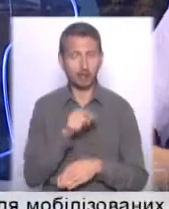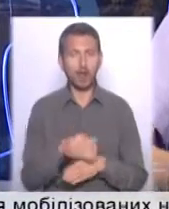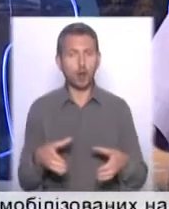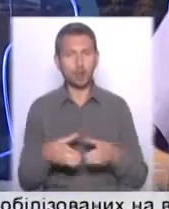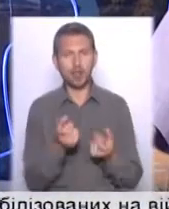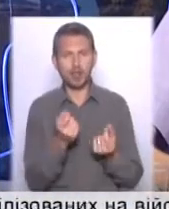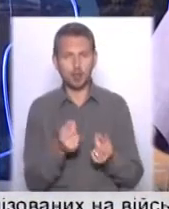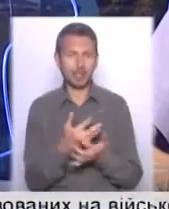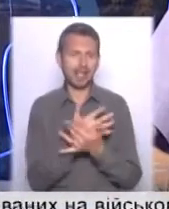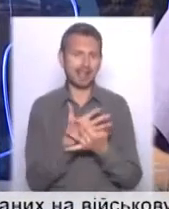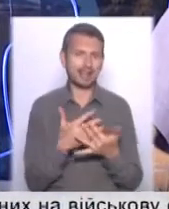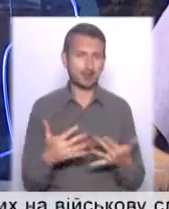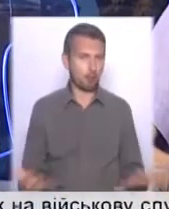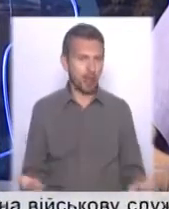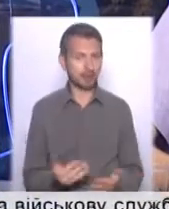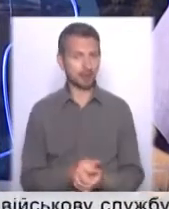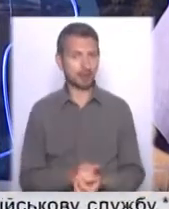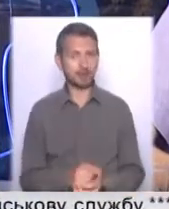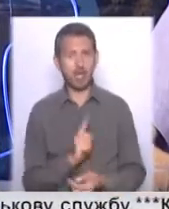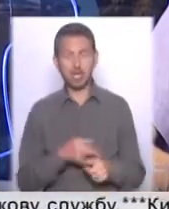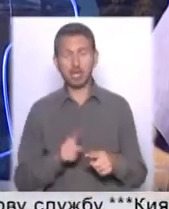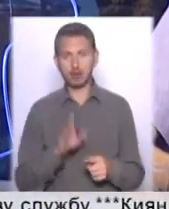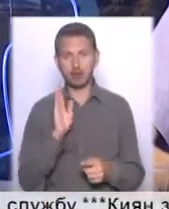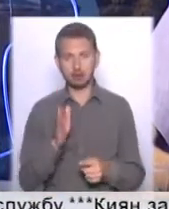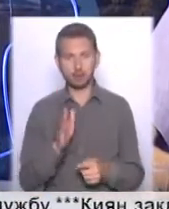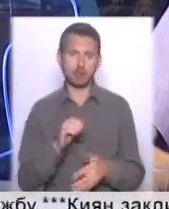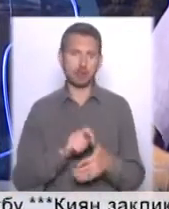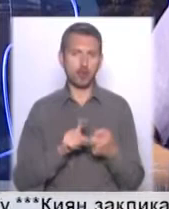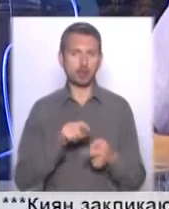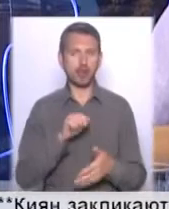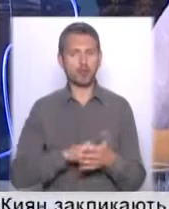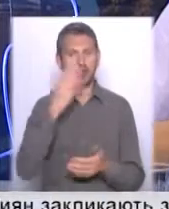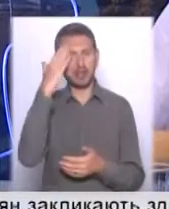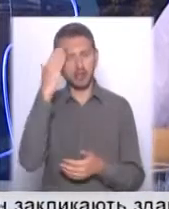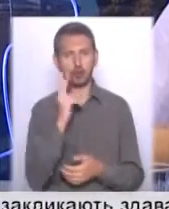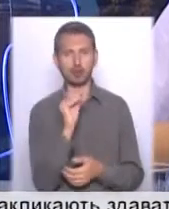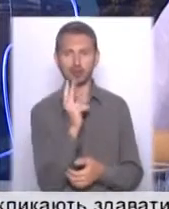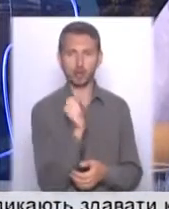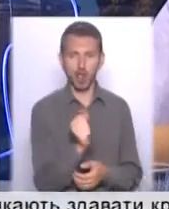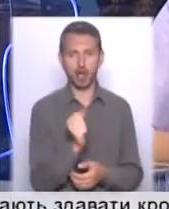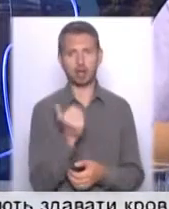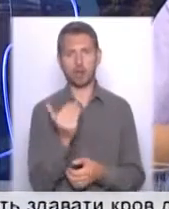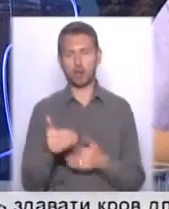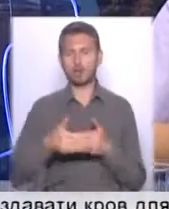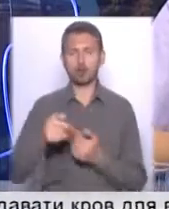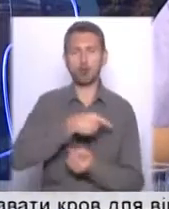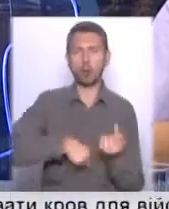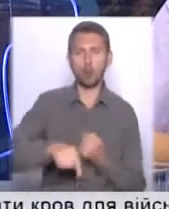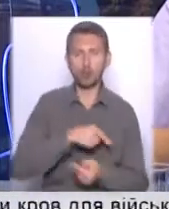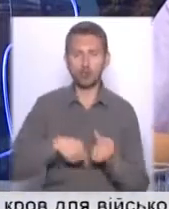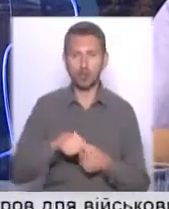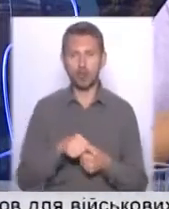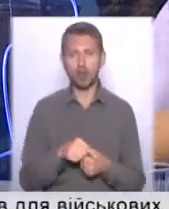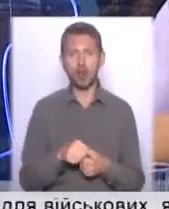вона така різномасна, але це вже буде дійсно від таланту Клічка, завісти від таланту його найближчого точення, чи вони зможуть цю команду